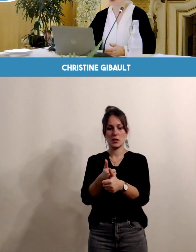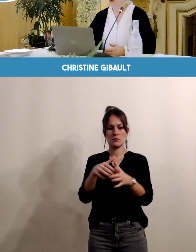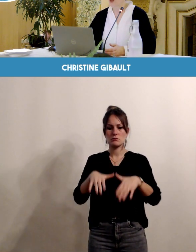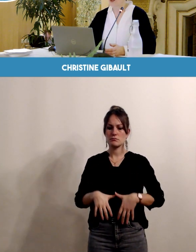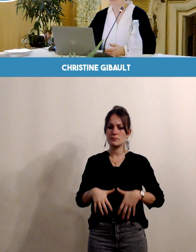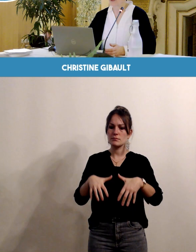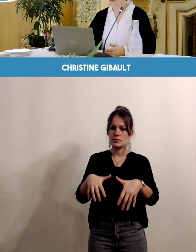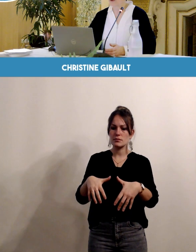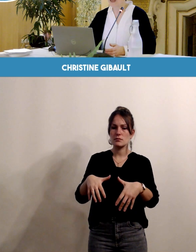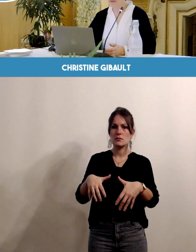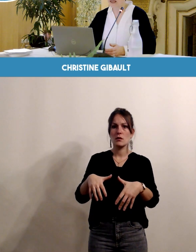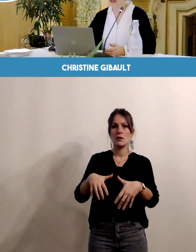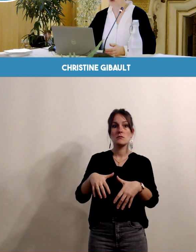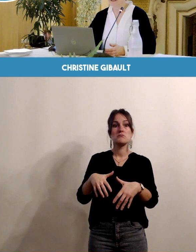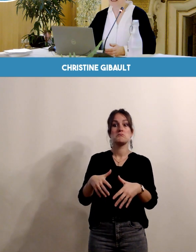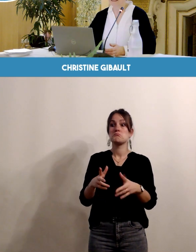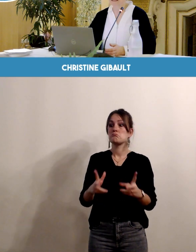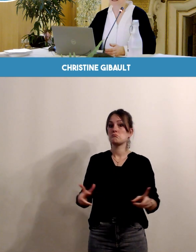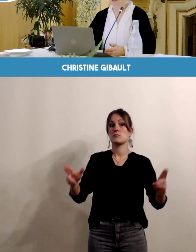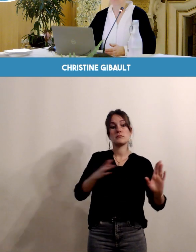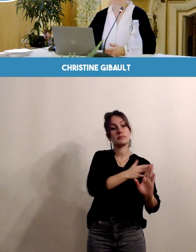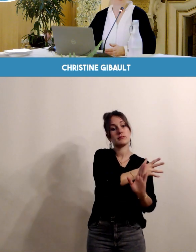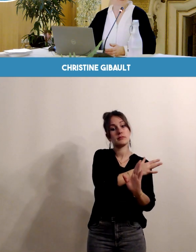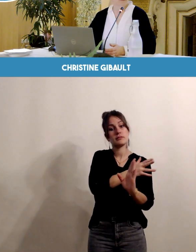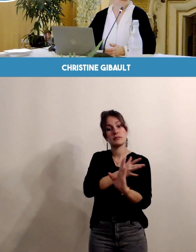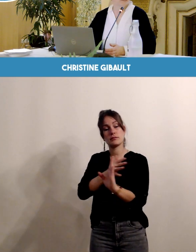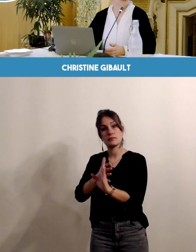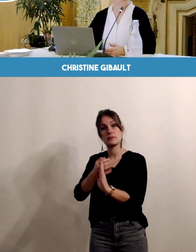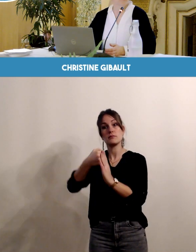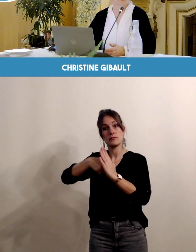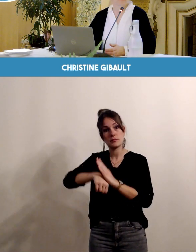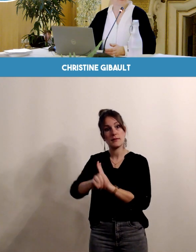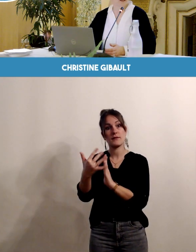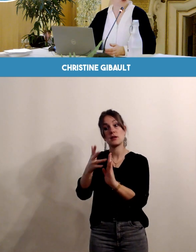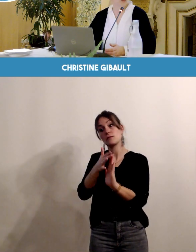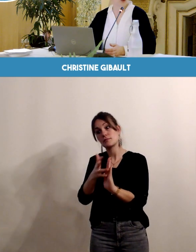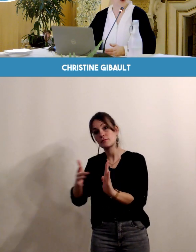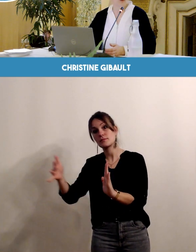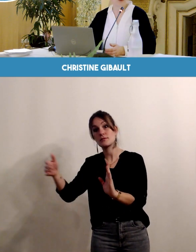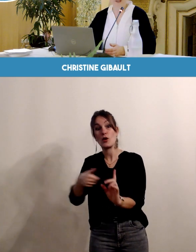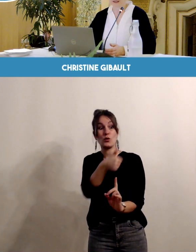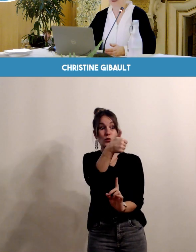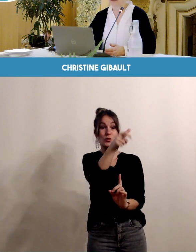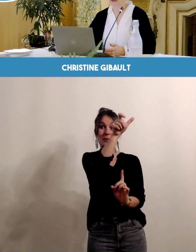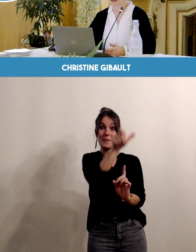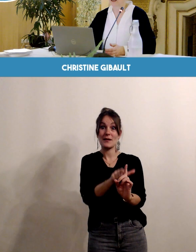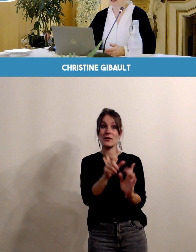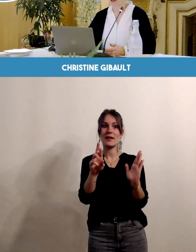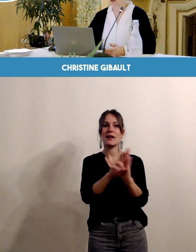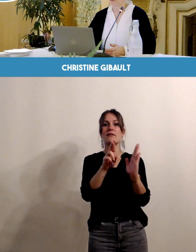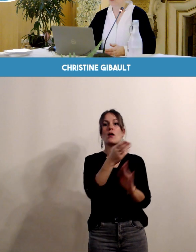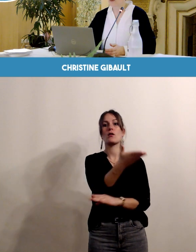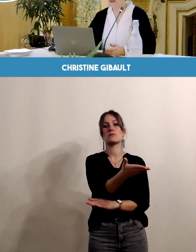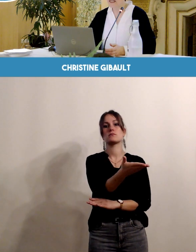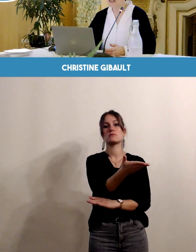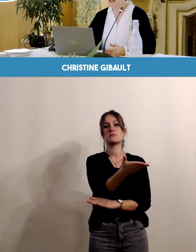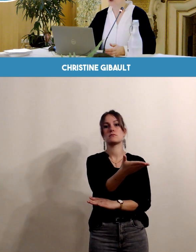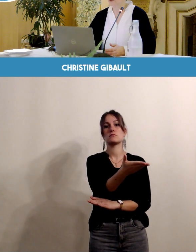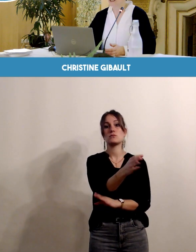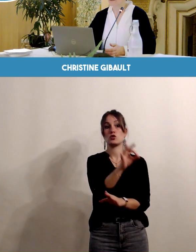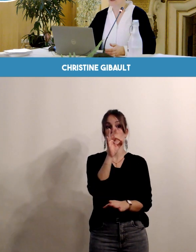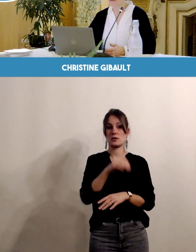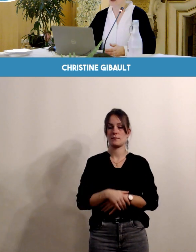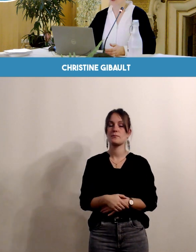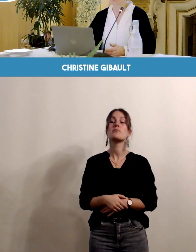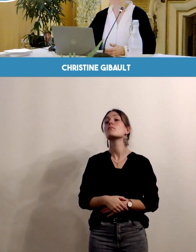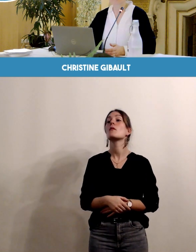parcours pendant et après la grossesse par l'intermédiaire donc d'un interlocuteur unique. Vous pouvez désigner